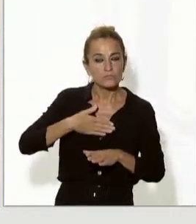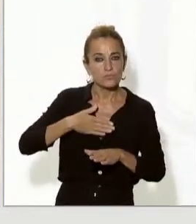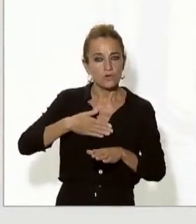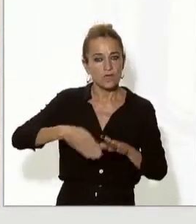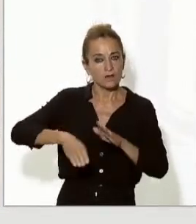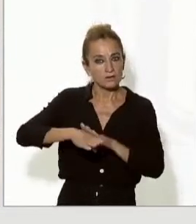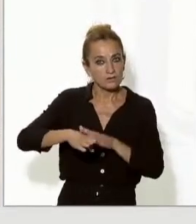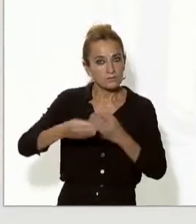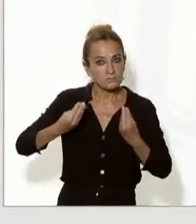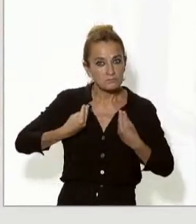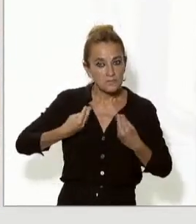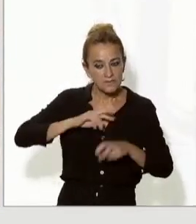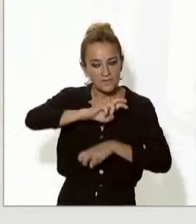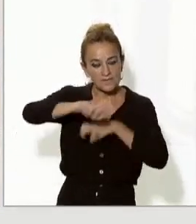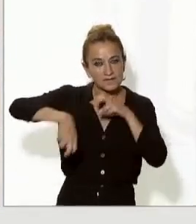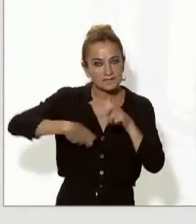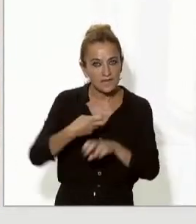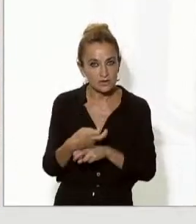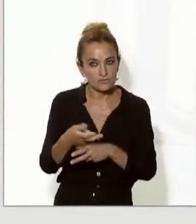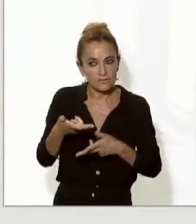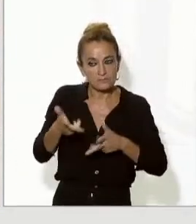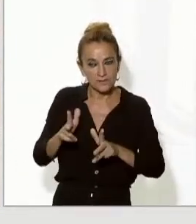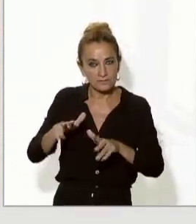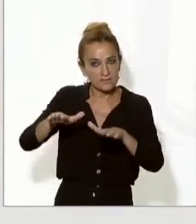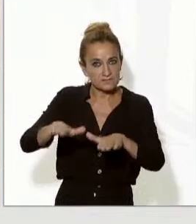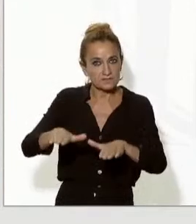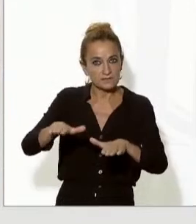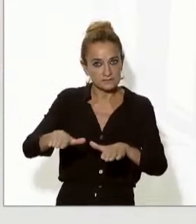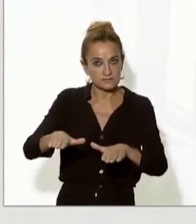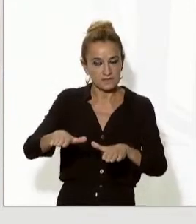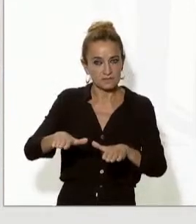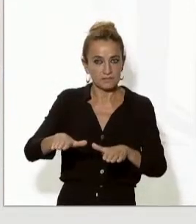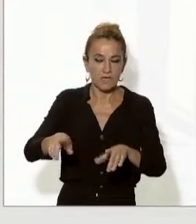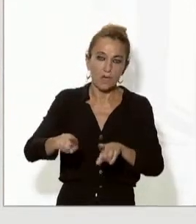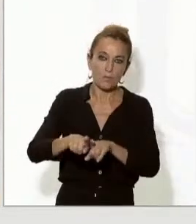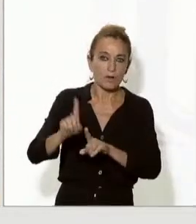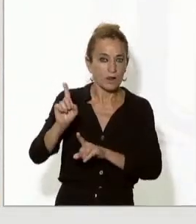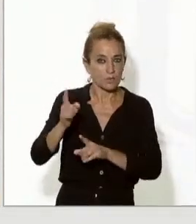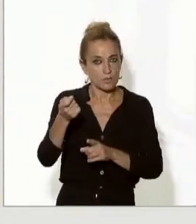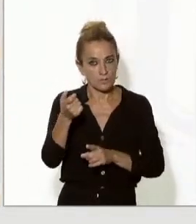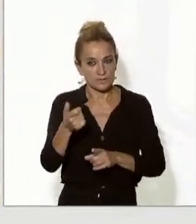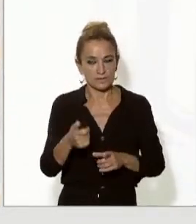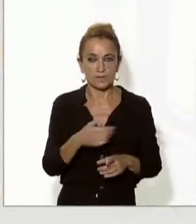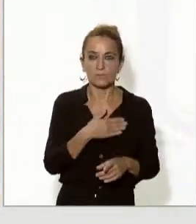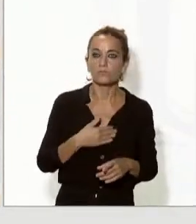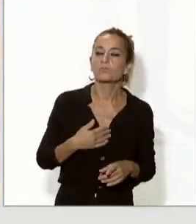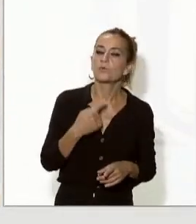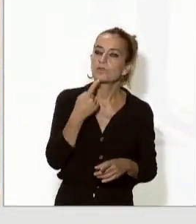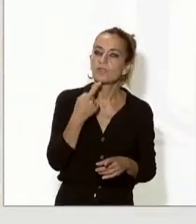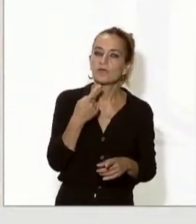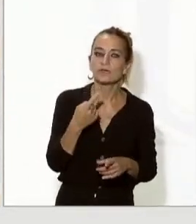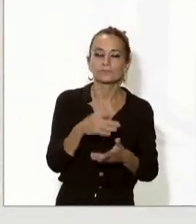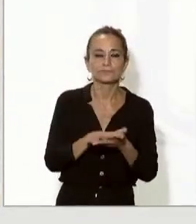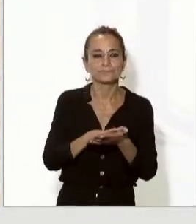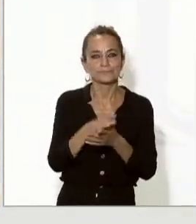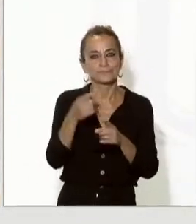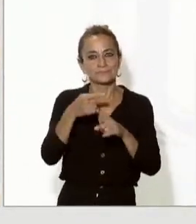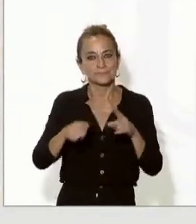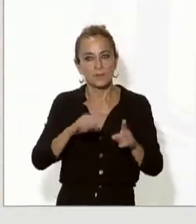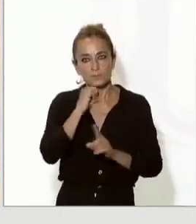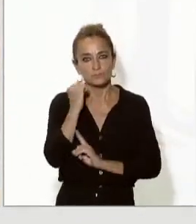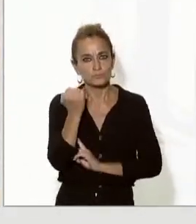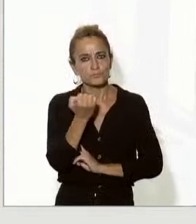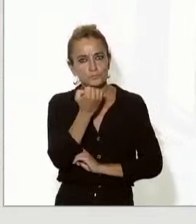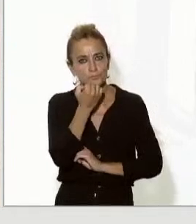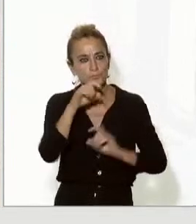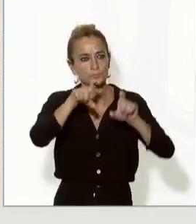evidentment no estem parlant tampoc i ho dic en aquest sentit davant les queixes o les crítiques o els recels d'alguns